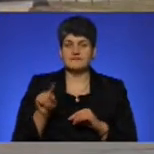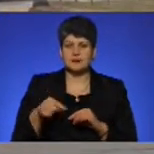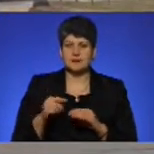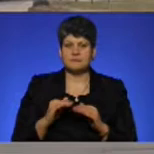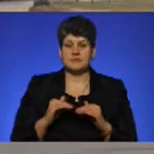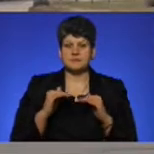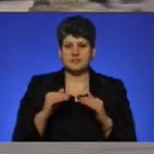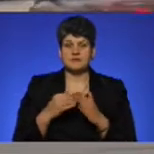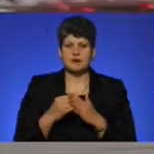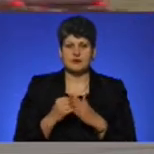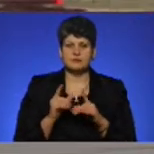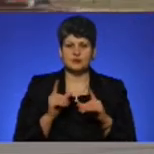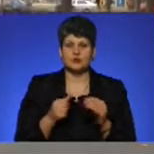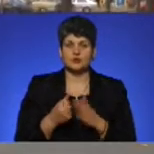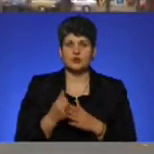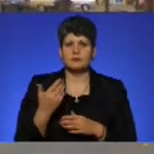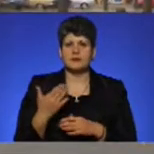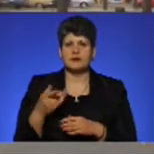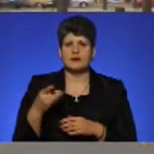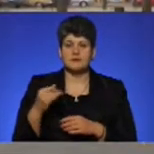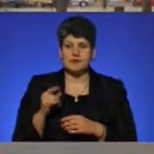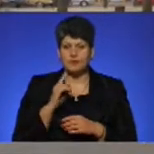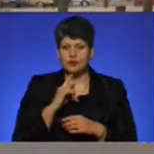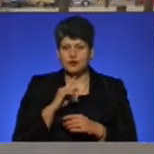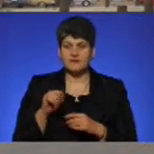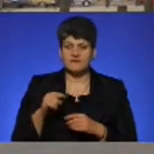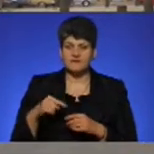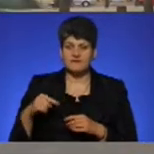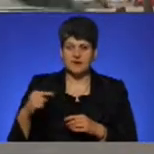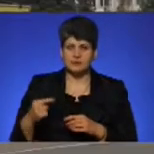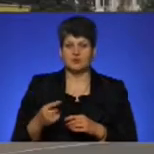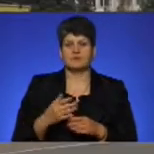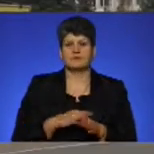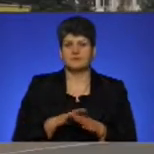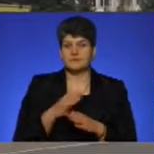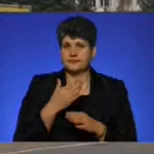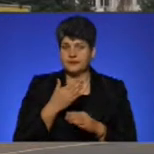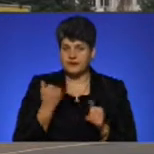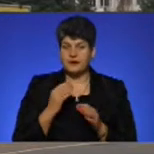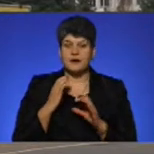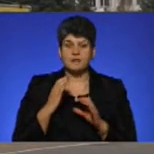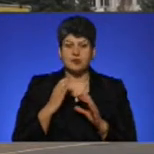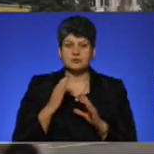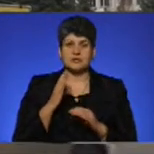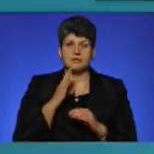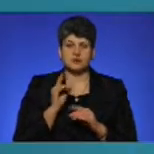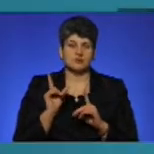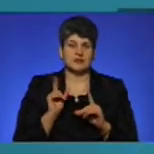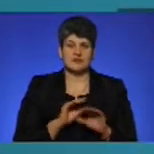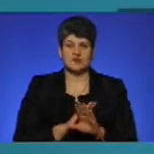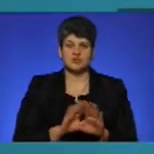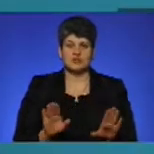підвищити вартість проїзду до 5 гривень. Допоки вимоги перевізників міська влада не виконає, автобуси на маршрути не виїжджатимуть.